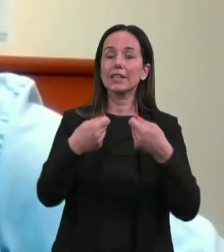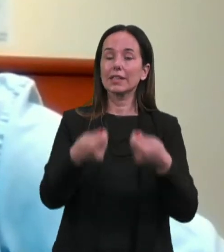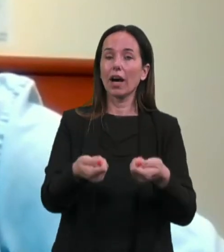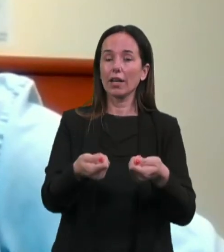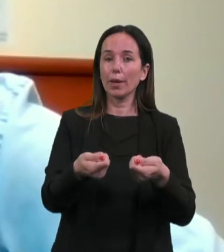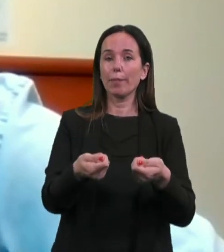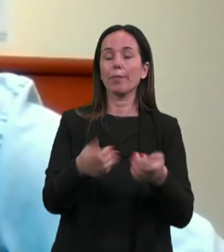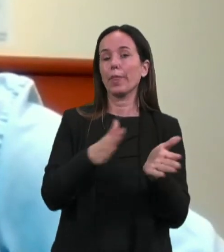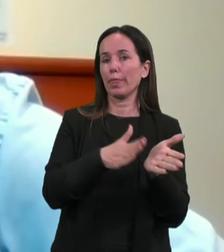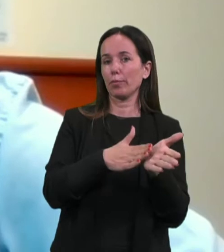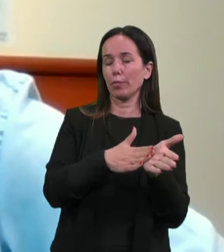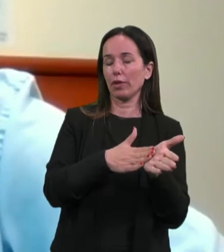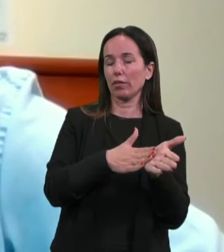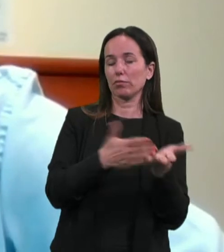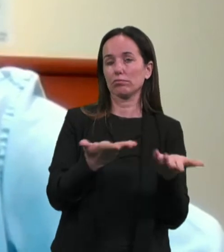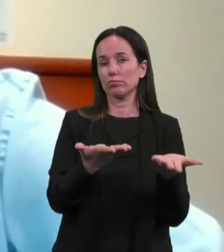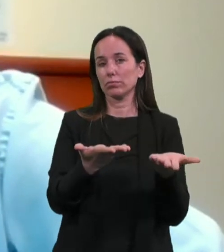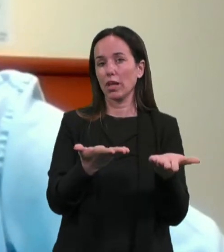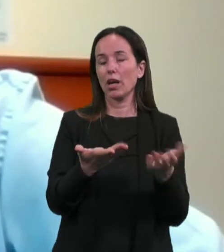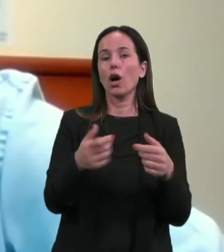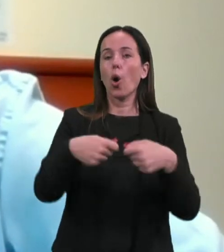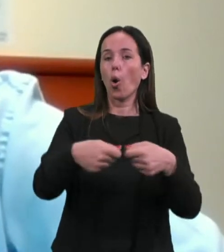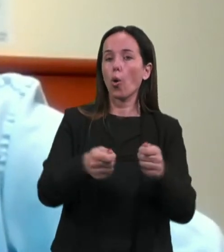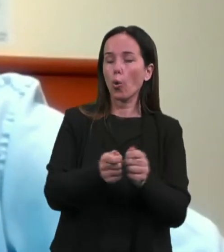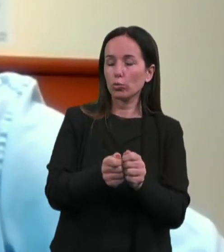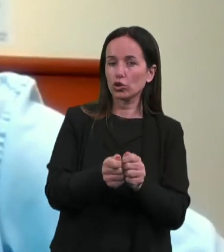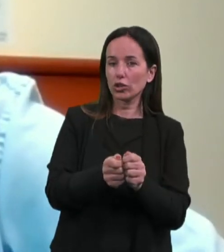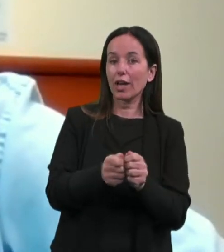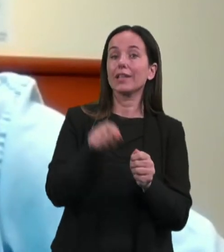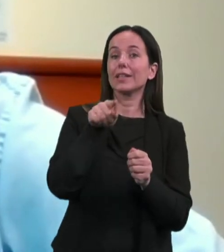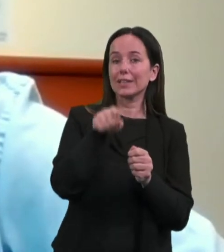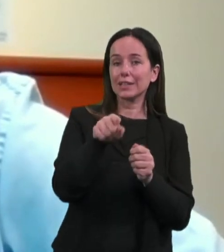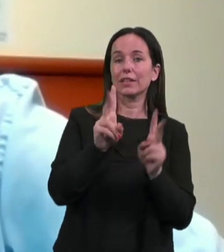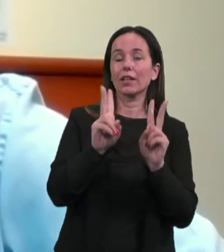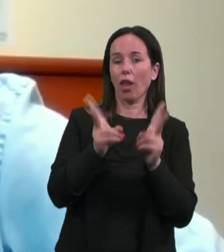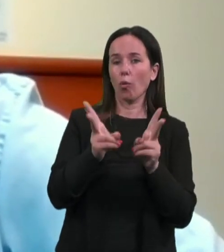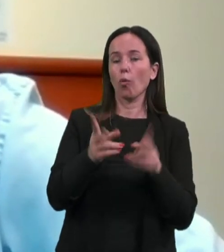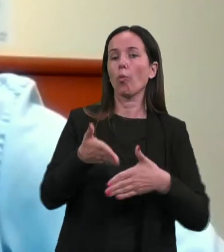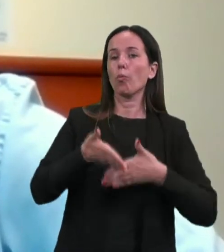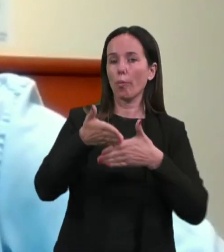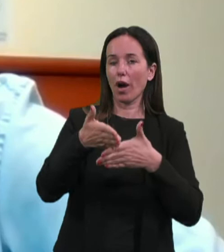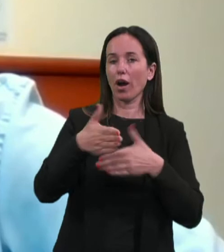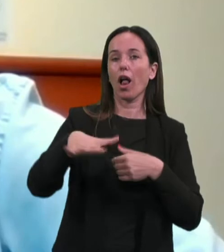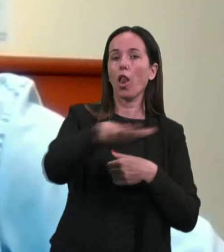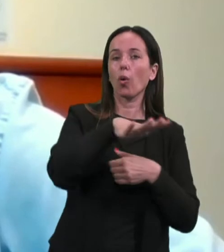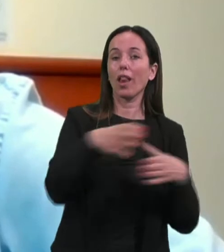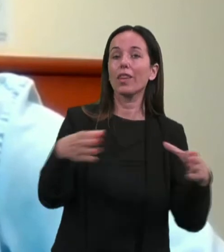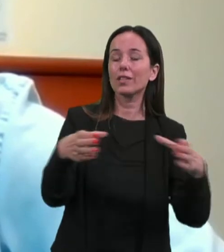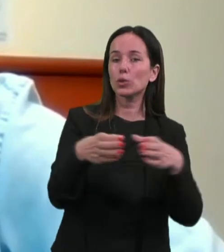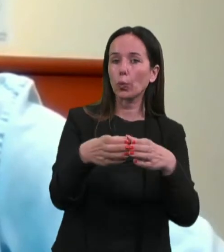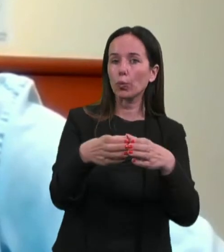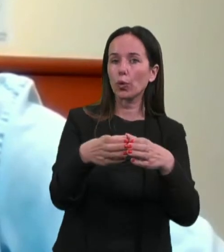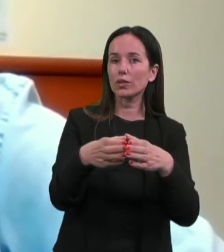primer breku občino, občina je tista, ki lahko pomaga, lokalna skupnost, to se pravi